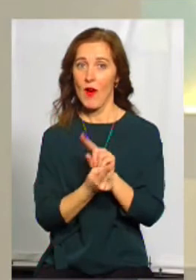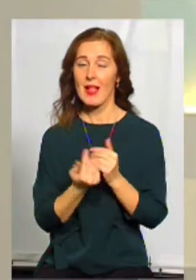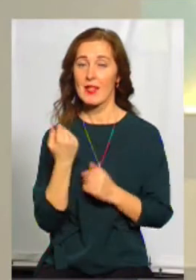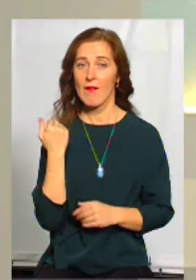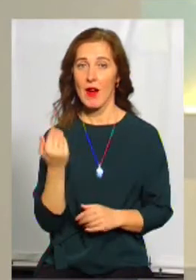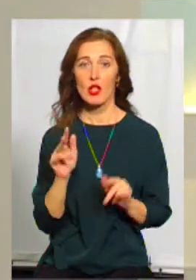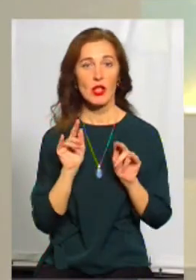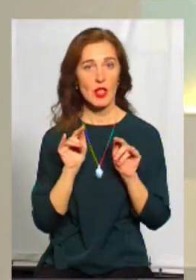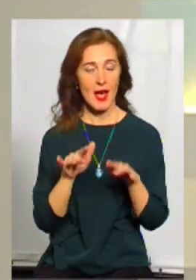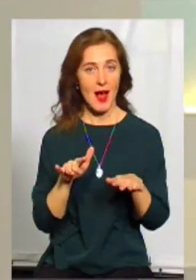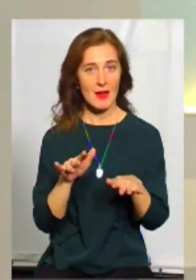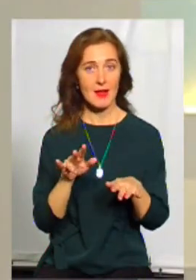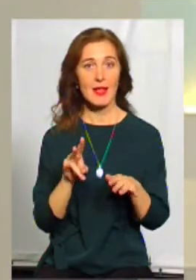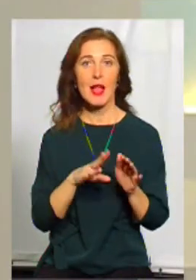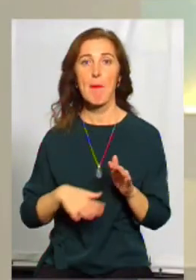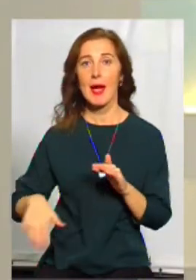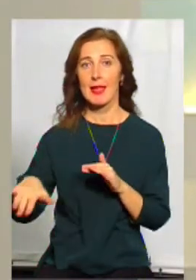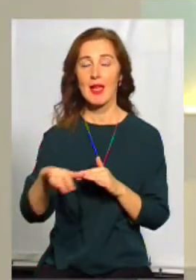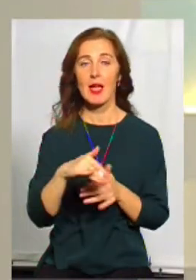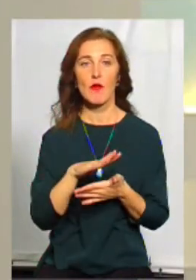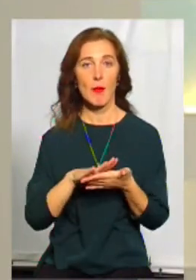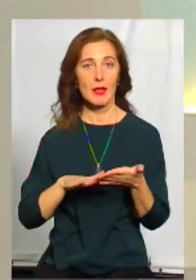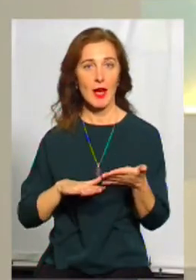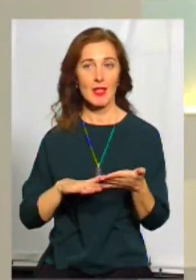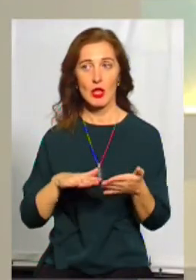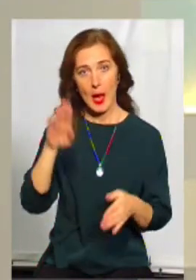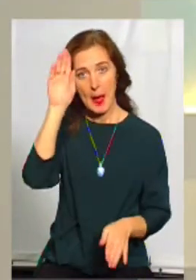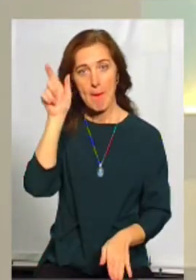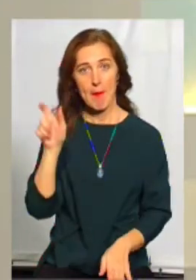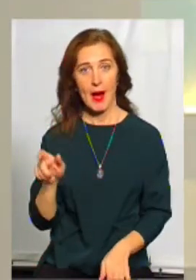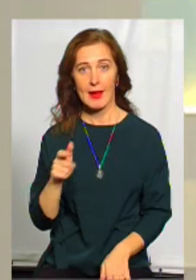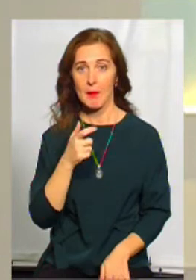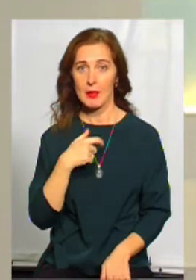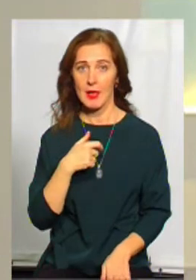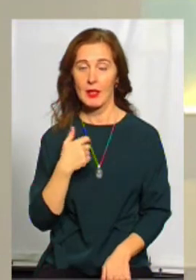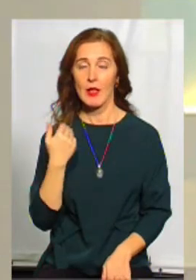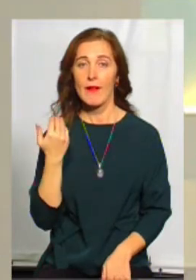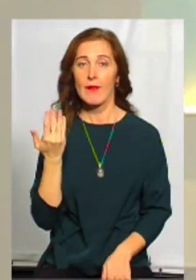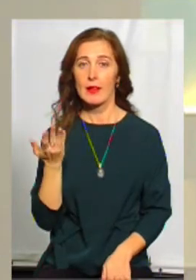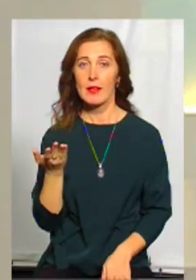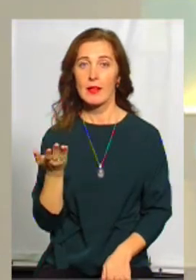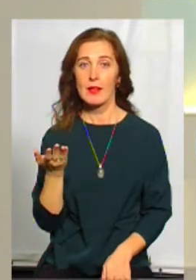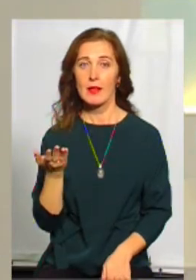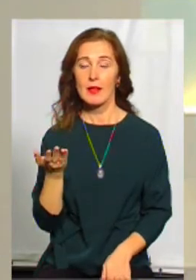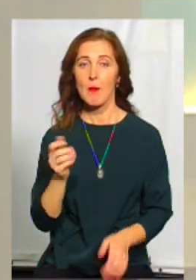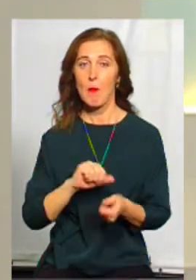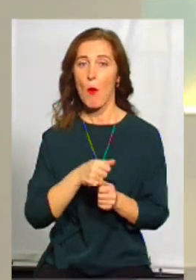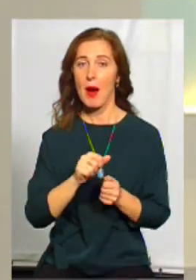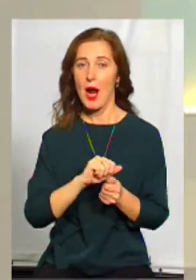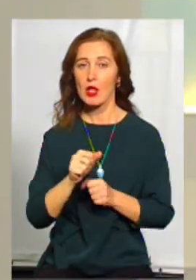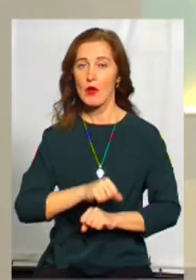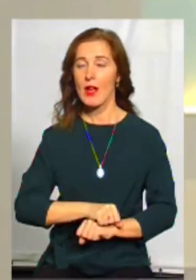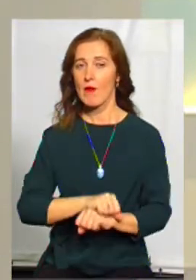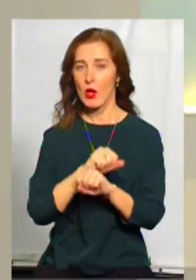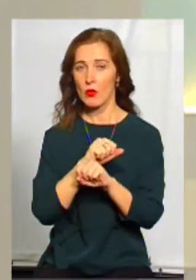діяльність на Майдані в подальшу роботу. Пане Богдане, оті революції на Граніті, Помаранчево і